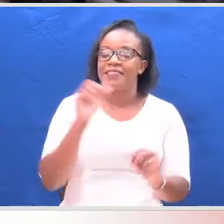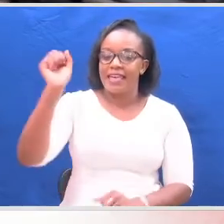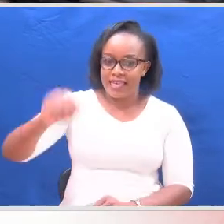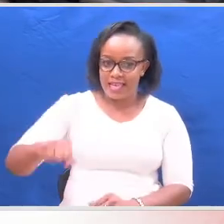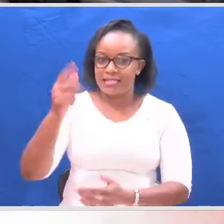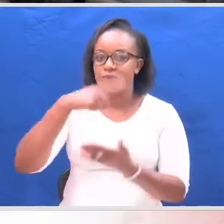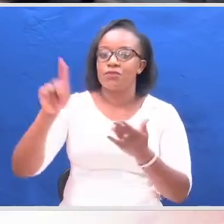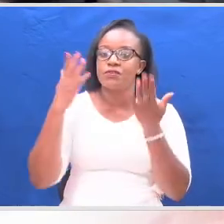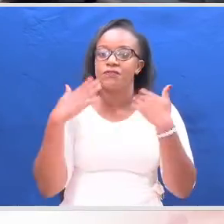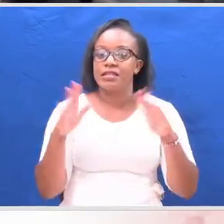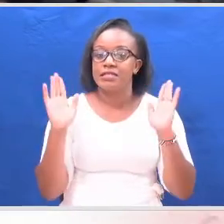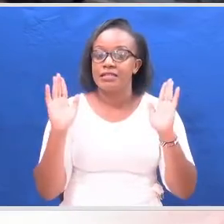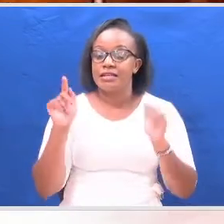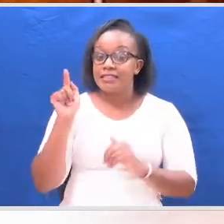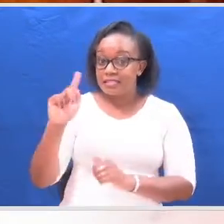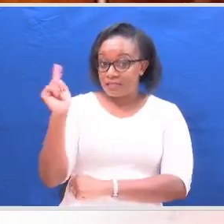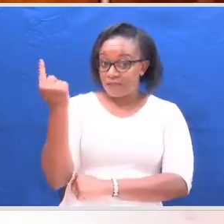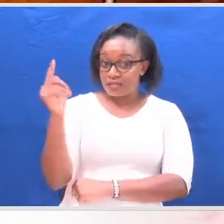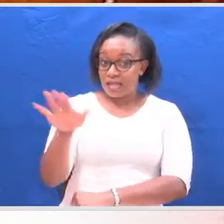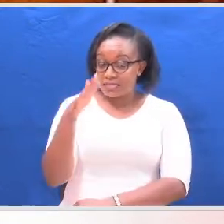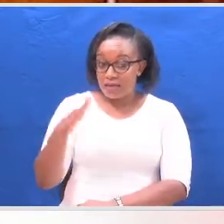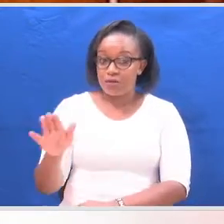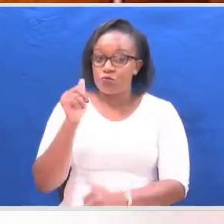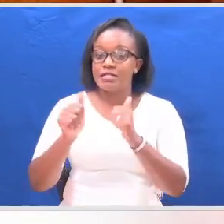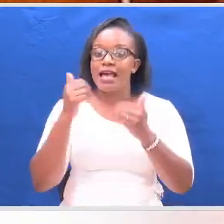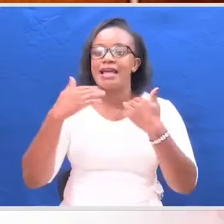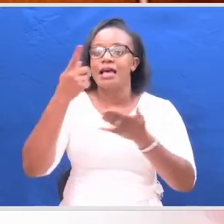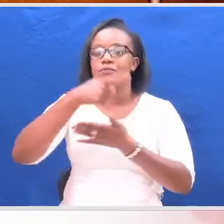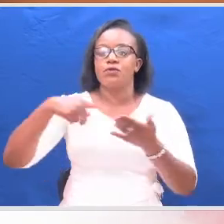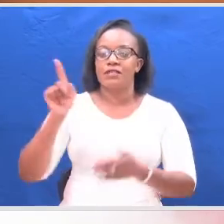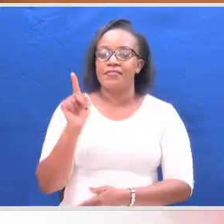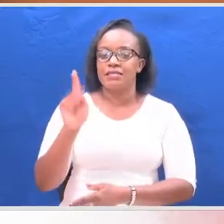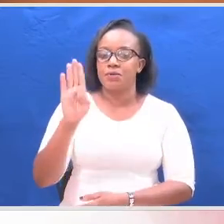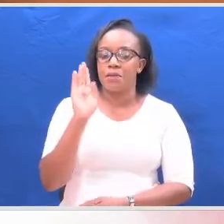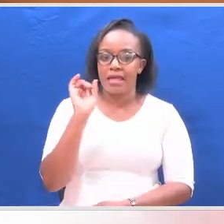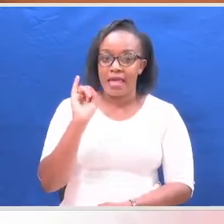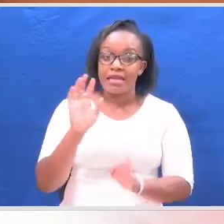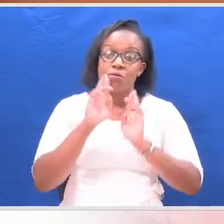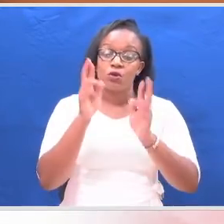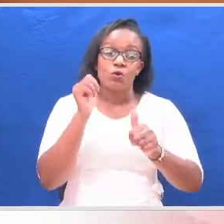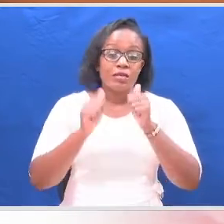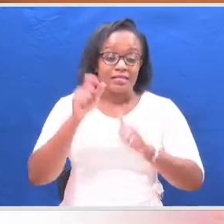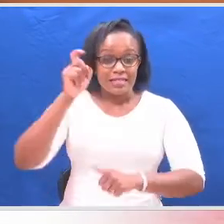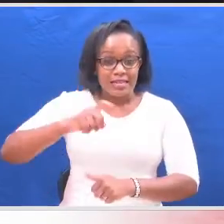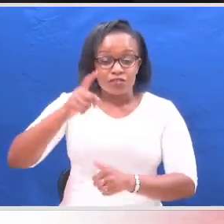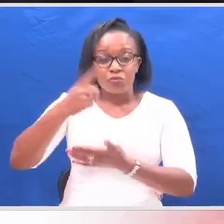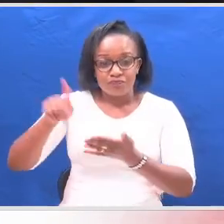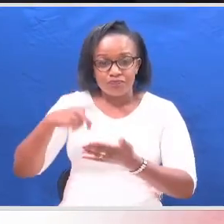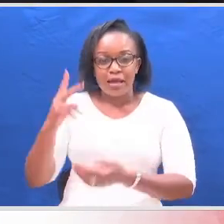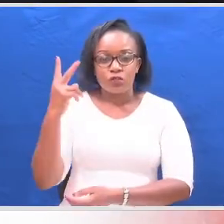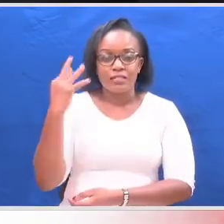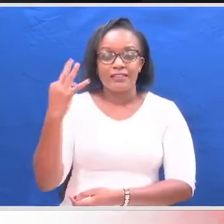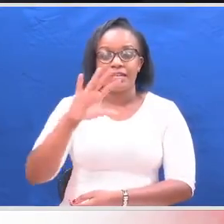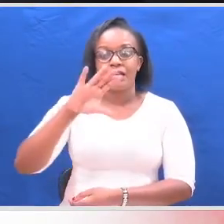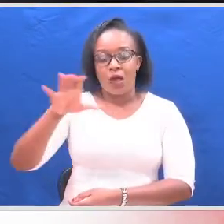Hili likiwa bunge la kwanza la kaunti kupitisha mswada huo ambao unaitaji kupitisha na mabunge 20